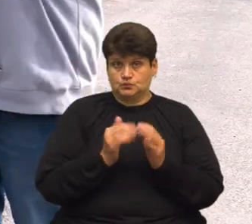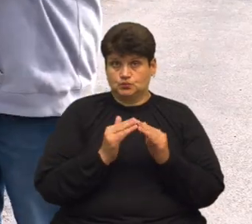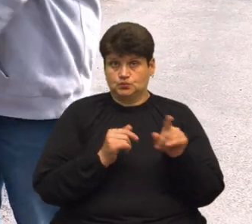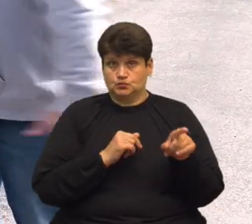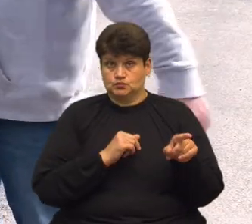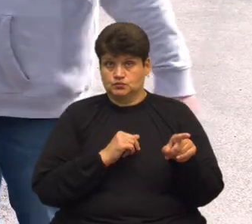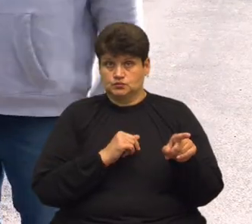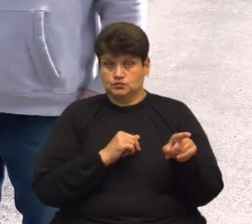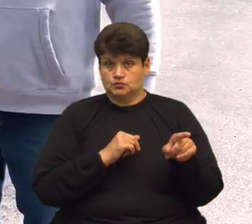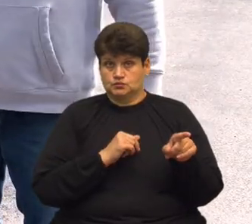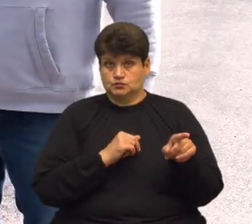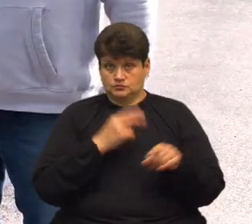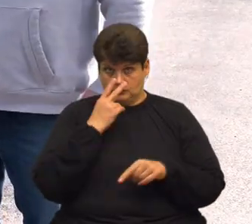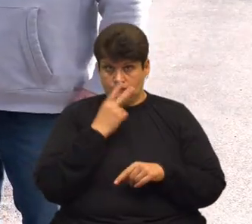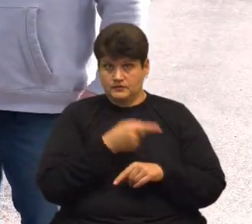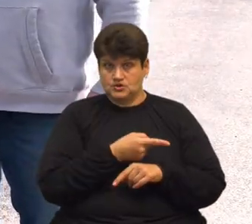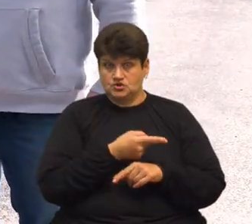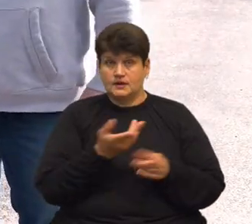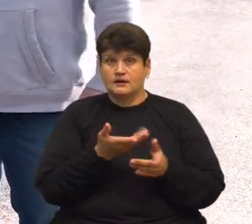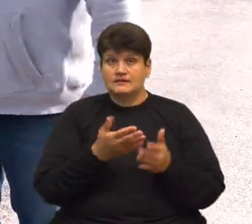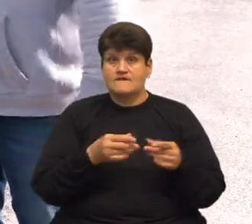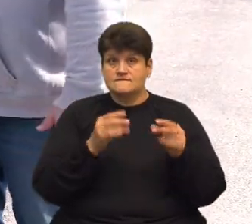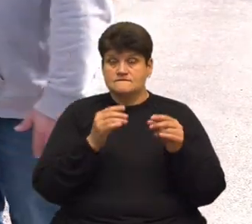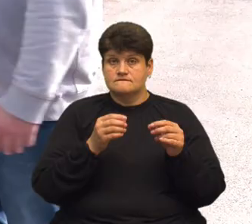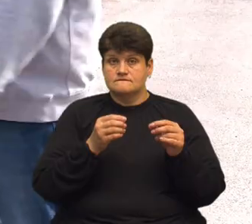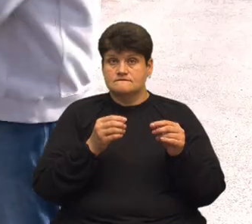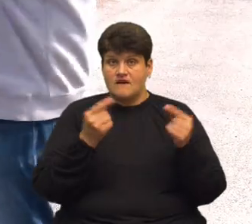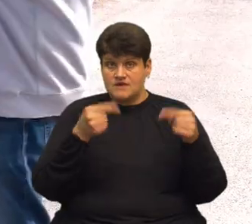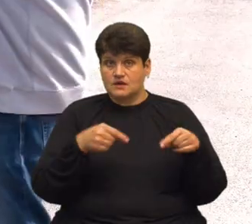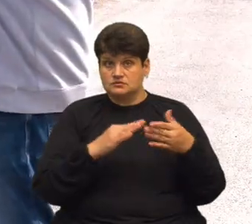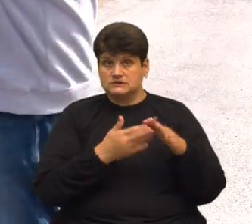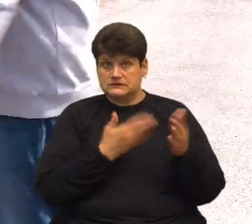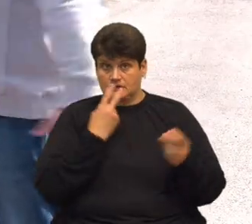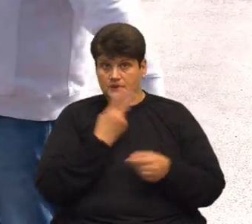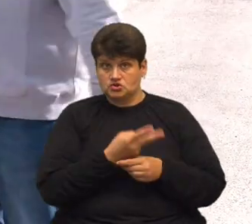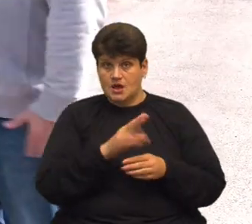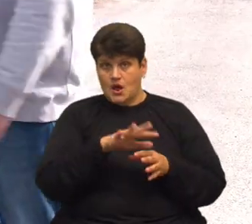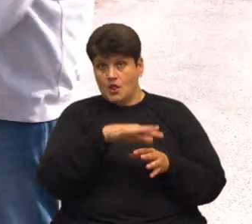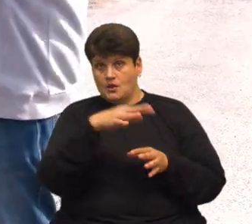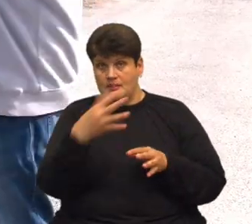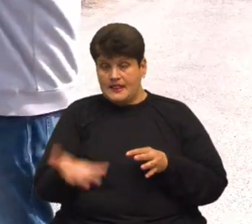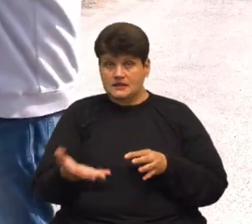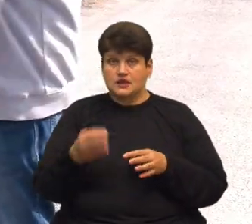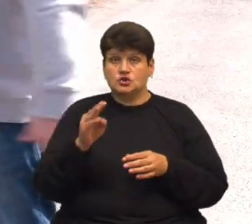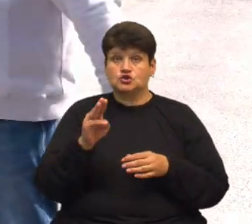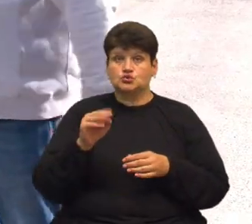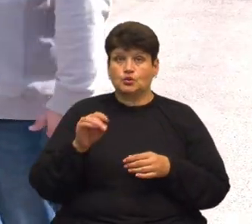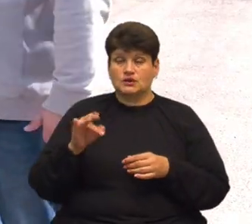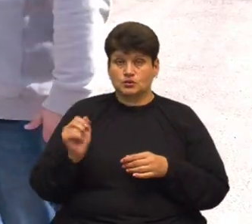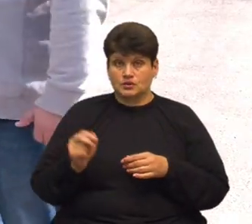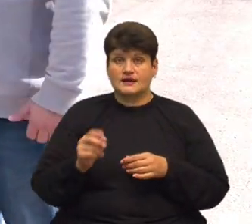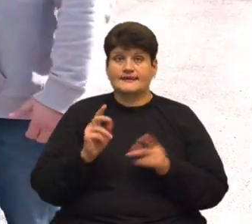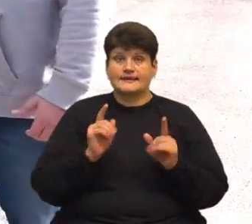бо самі бачите, кав на аварійному стані, облетіла штукатурка і навіть